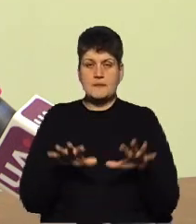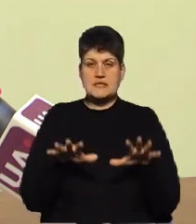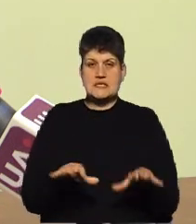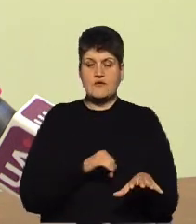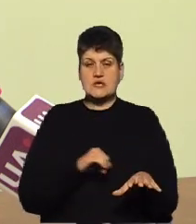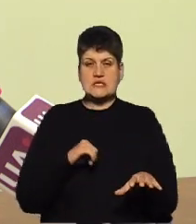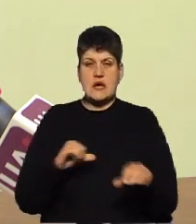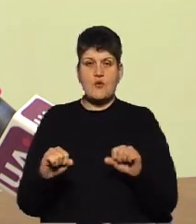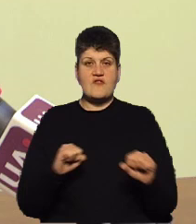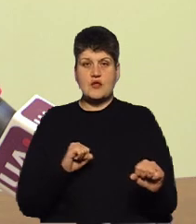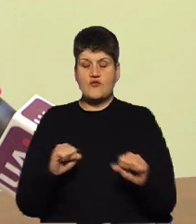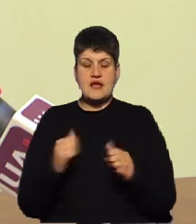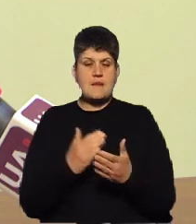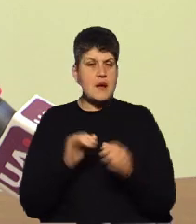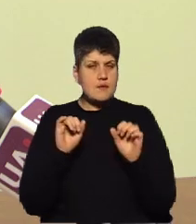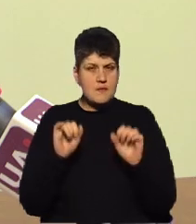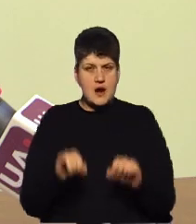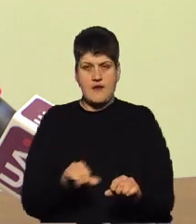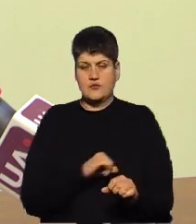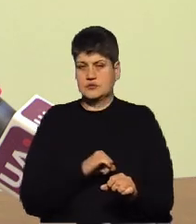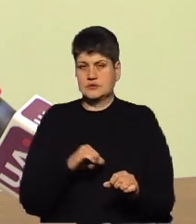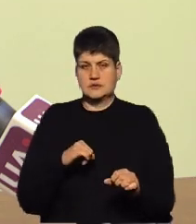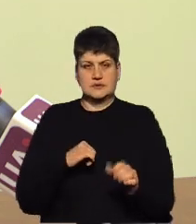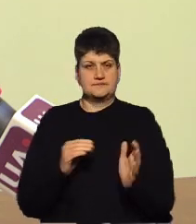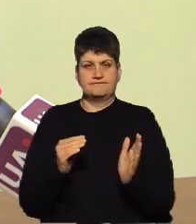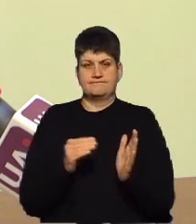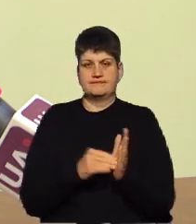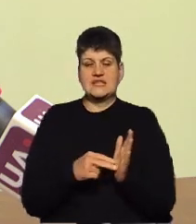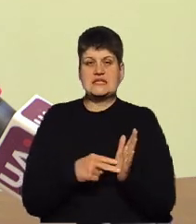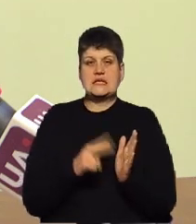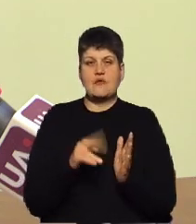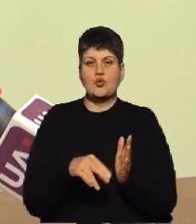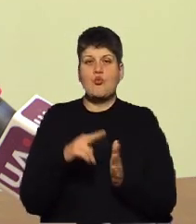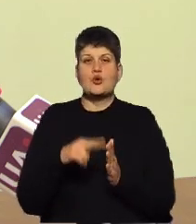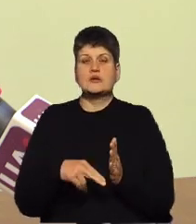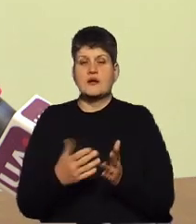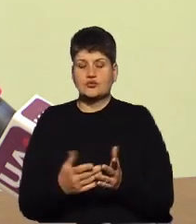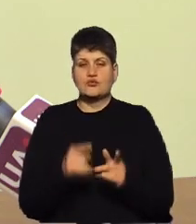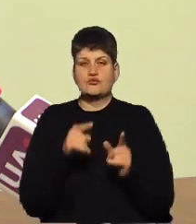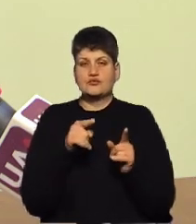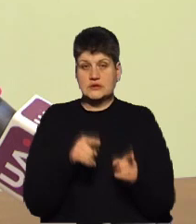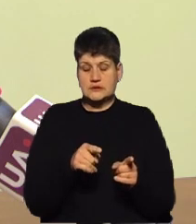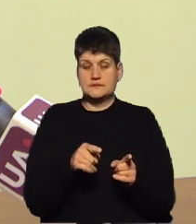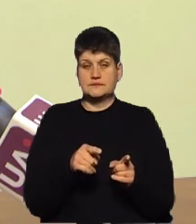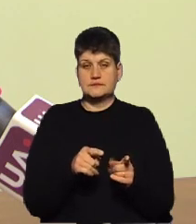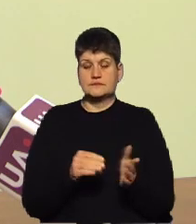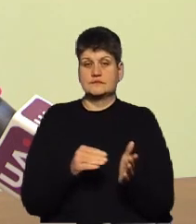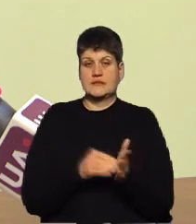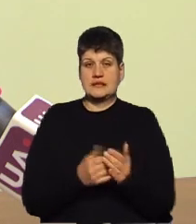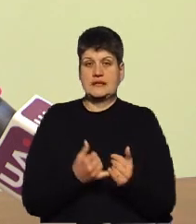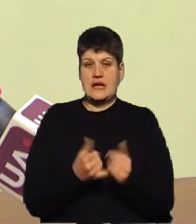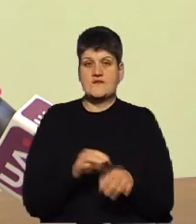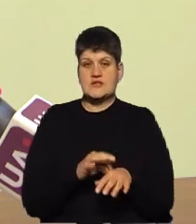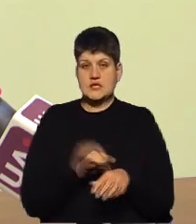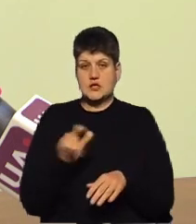мають право встановлювати ставки місцевих податків і зборів. Вони встановлюються як для фізичних осіб, так і для